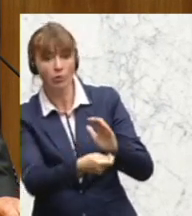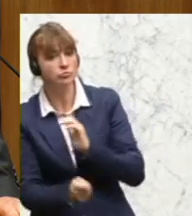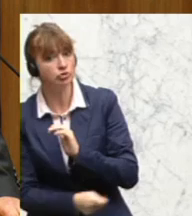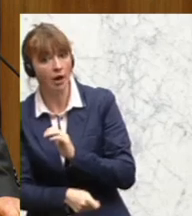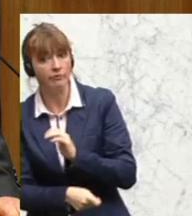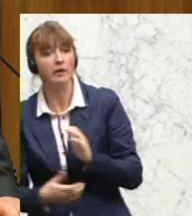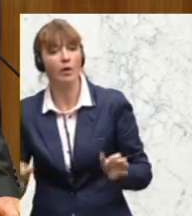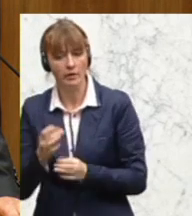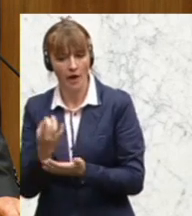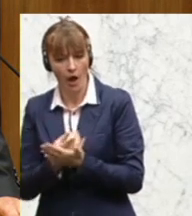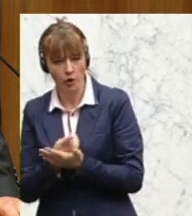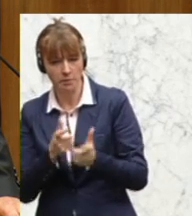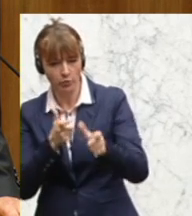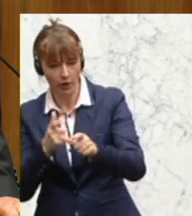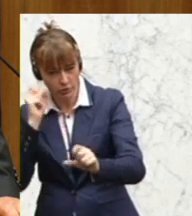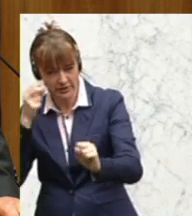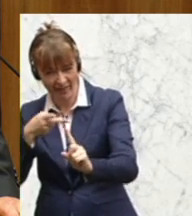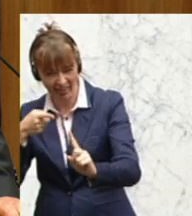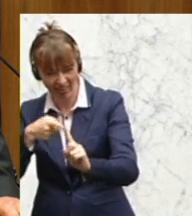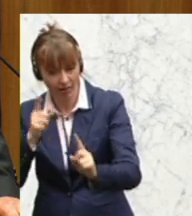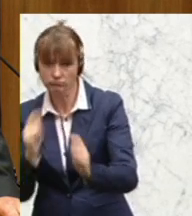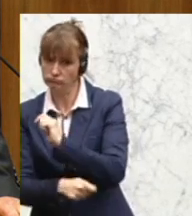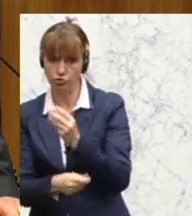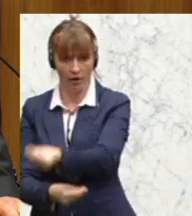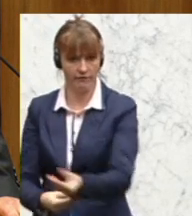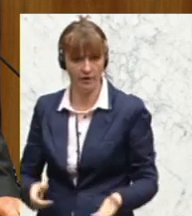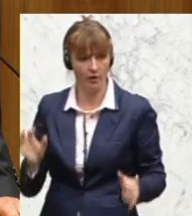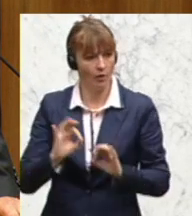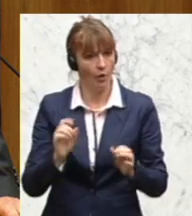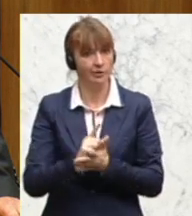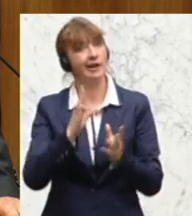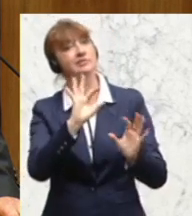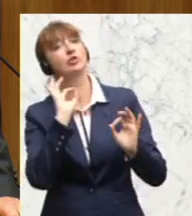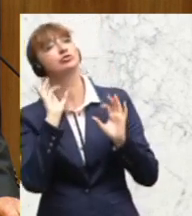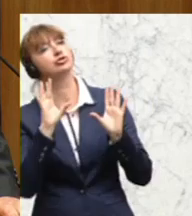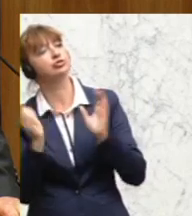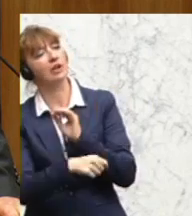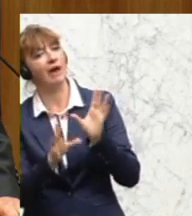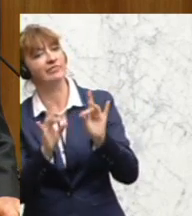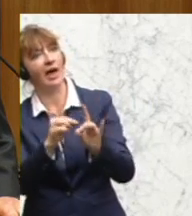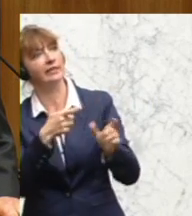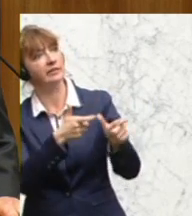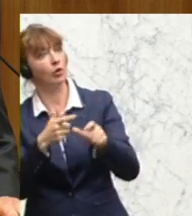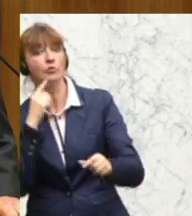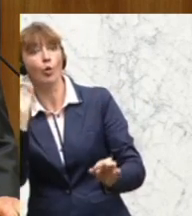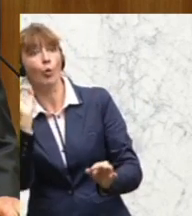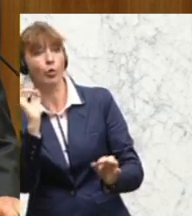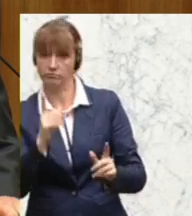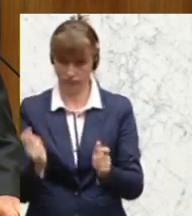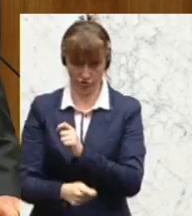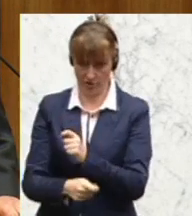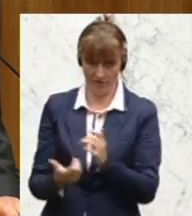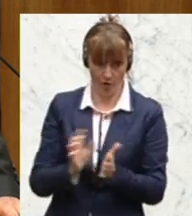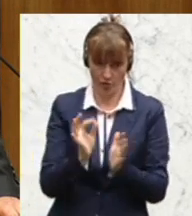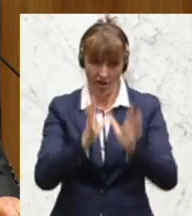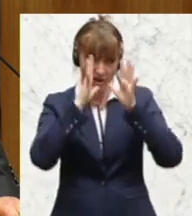Ausbildung für terroristische Zwecke ist strafbar, Guthäusen terroristischer Straftaten ist strafbar, Verhetzung ist strafbar. Wir haben